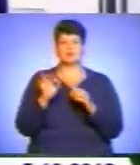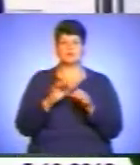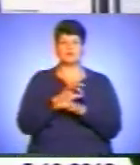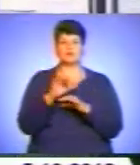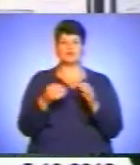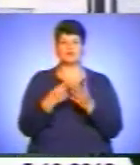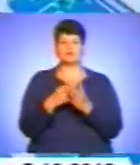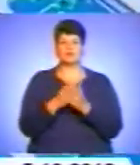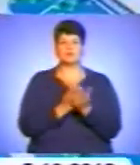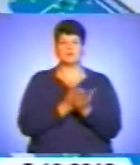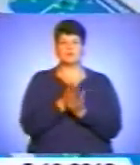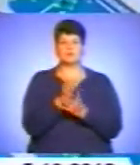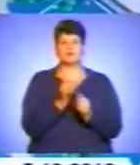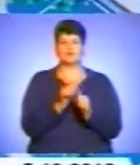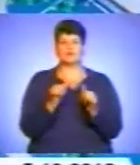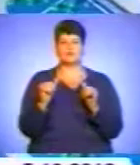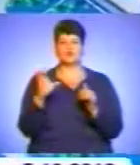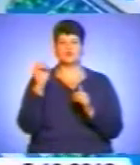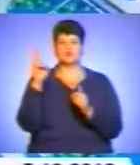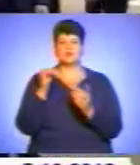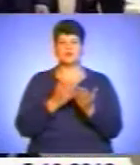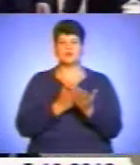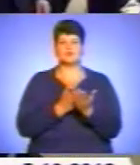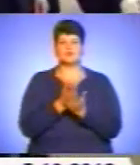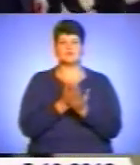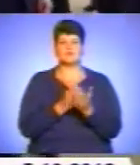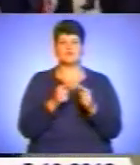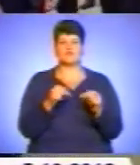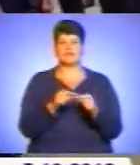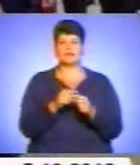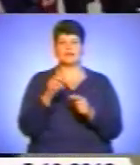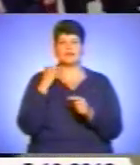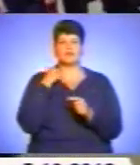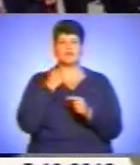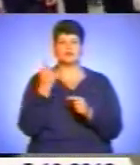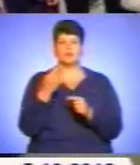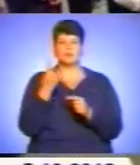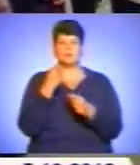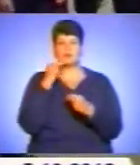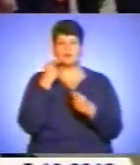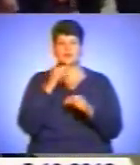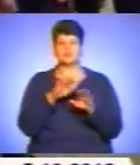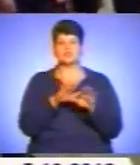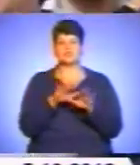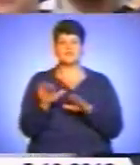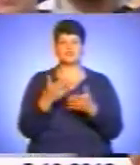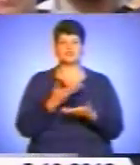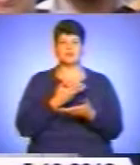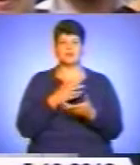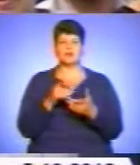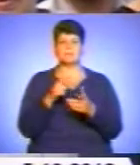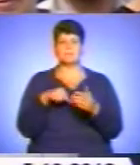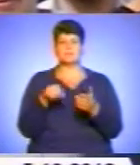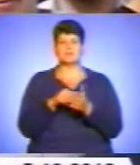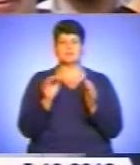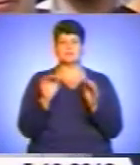заводу буде направлено на розвиток соціальної сфери Кировоградської області та покращить рівень життя мешканців селища Смоліна. Строїнство